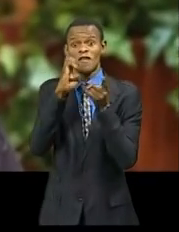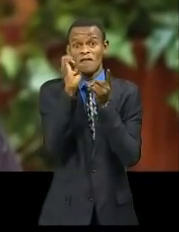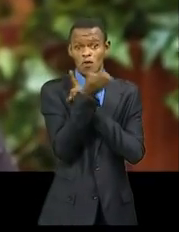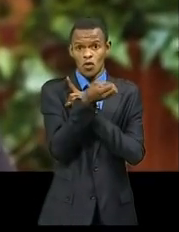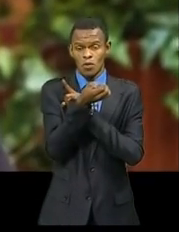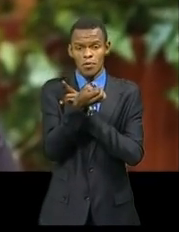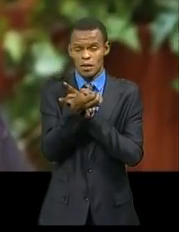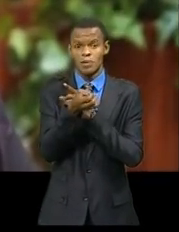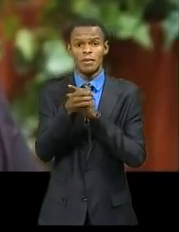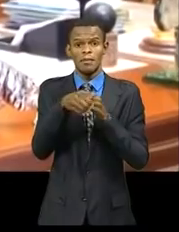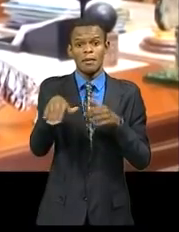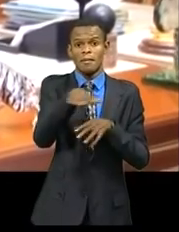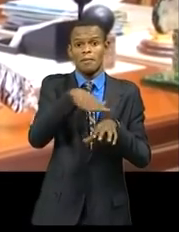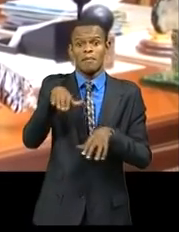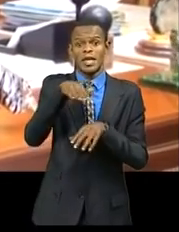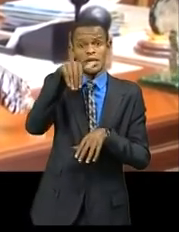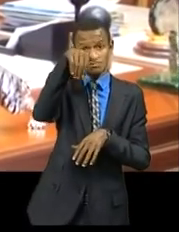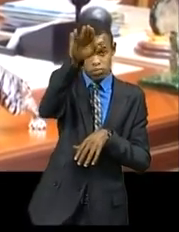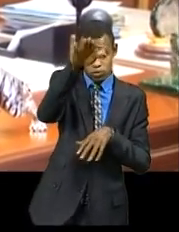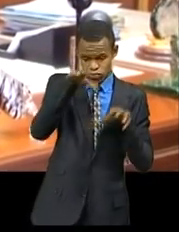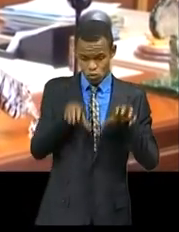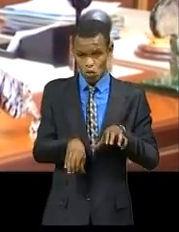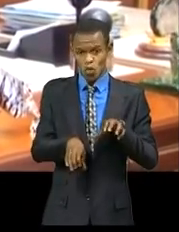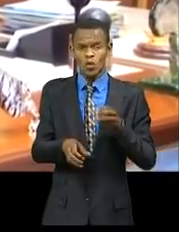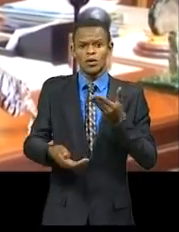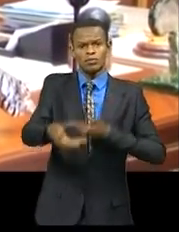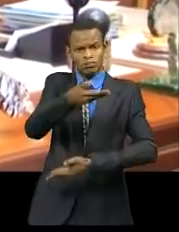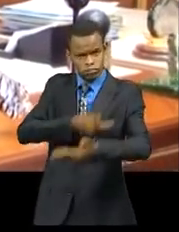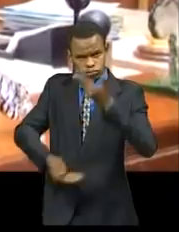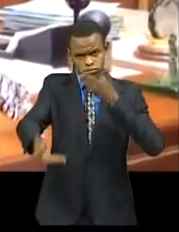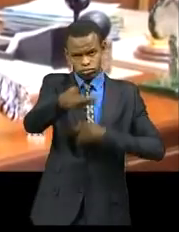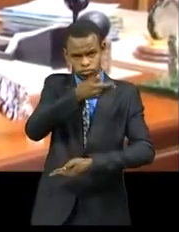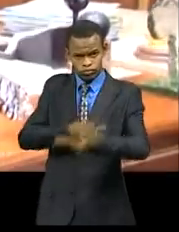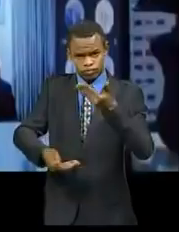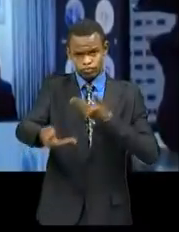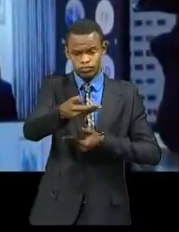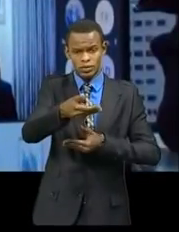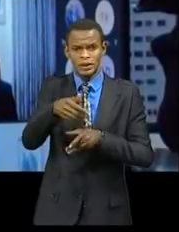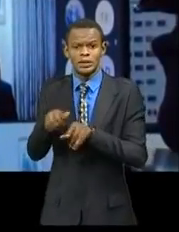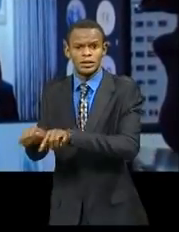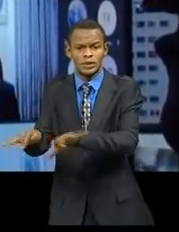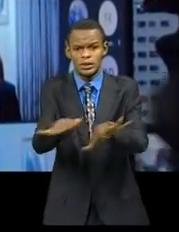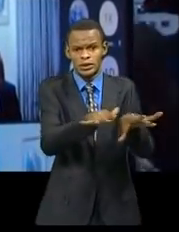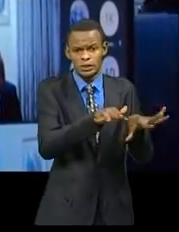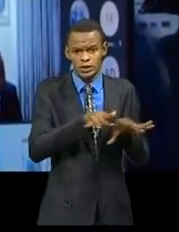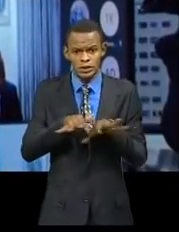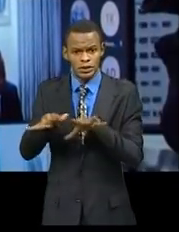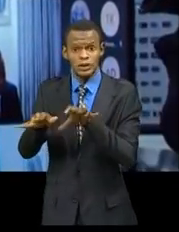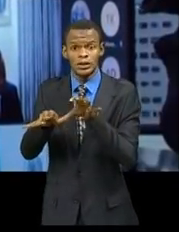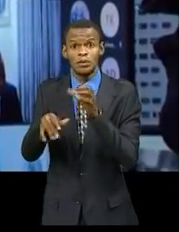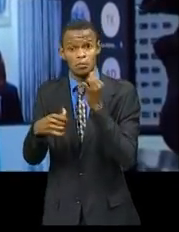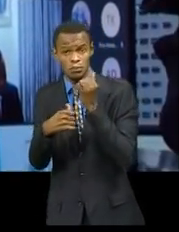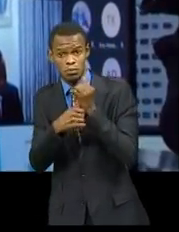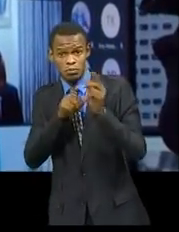concurrence inter-étatique, l'abolition des mesures qui constituent un frein à la circulation des personnes et des marchandises,